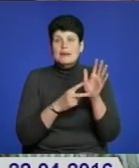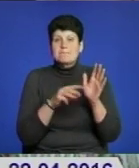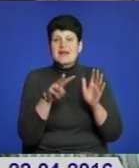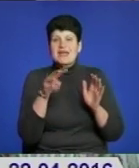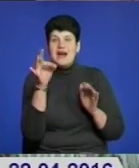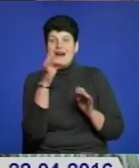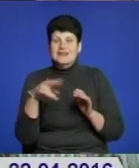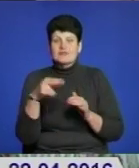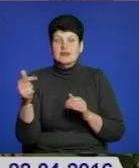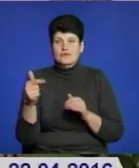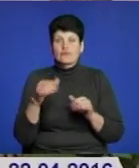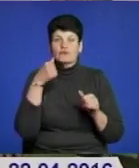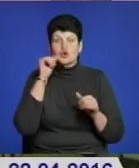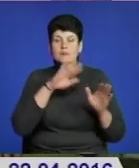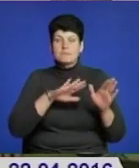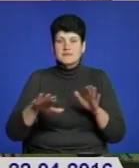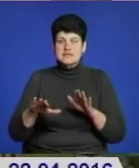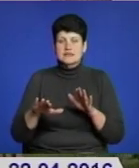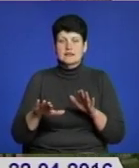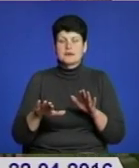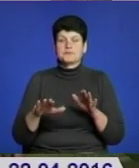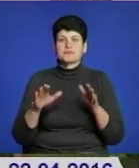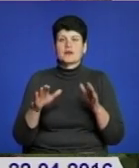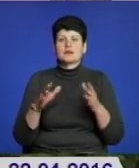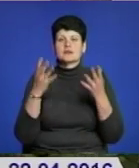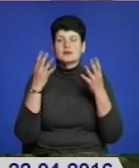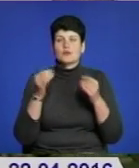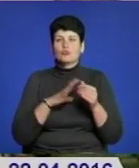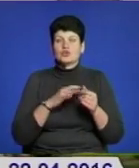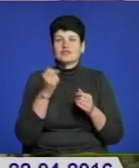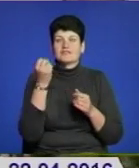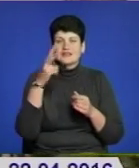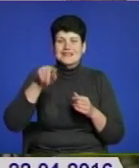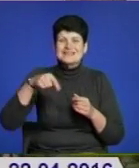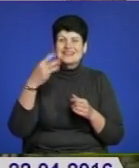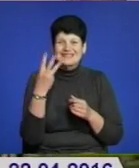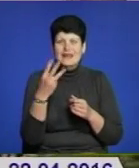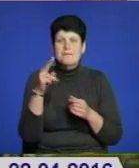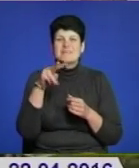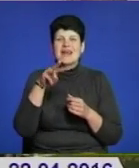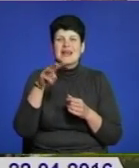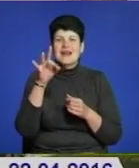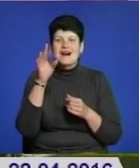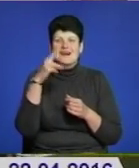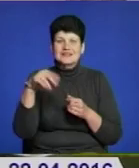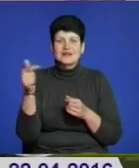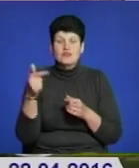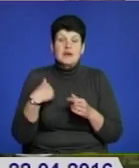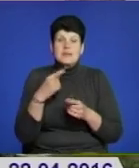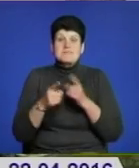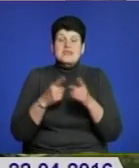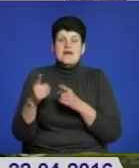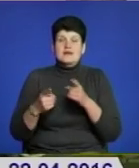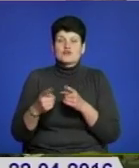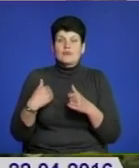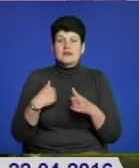Вчора після завершення операційного дня нас на єдиному казначейському рахунку було 12,3 мільярда гривень. І та цифра міняється. У мене на столі